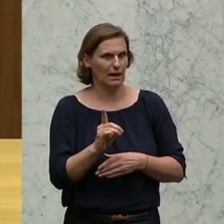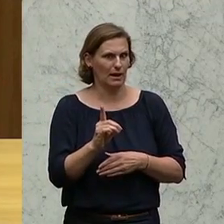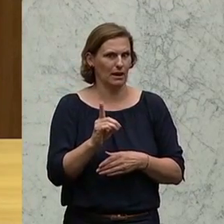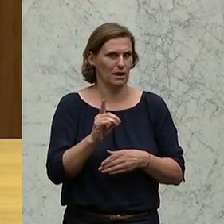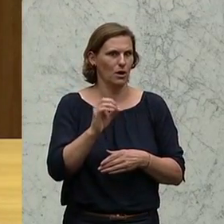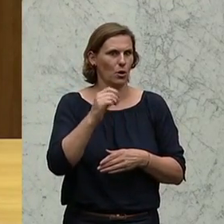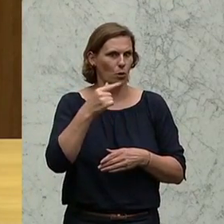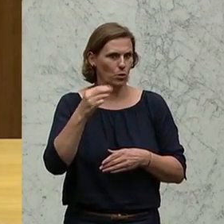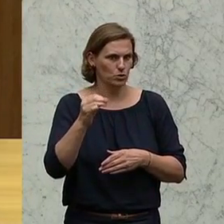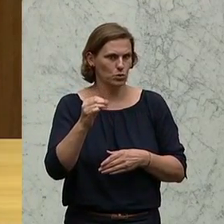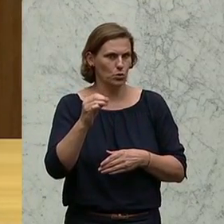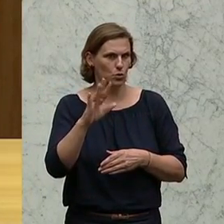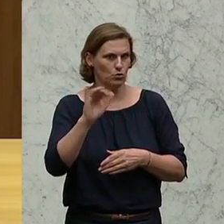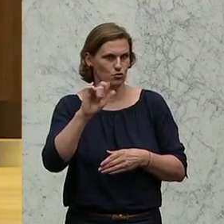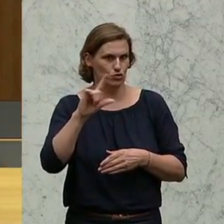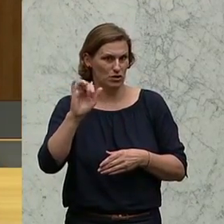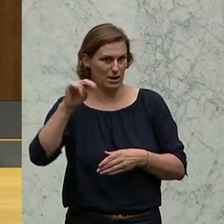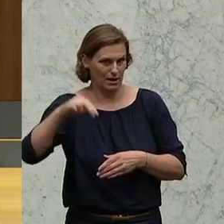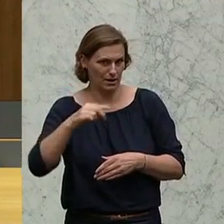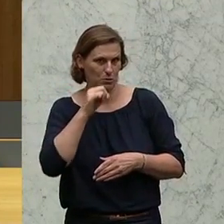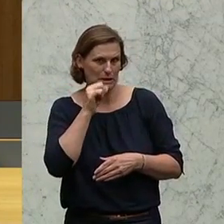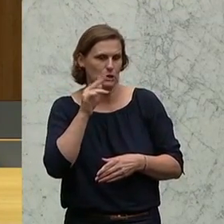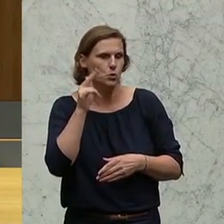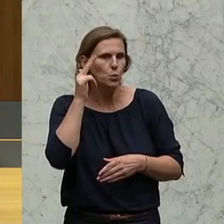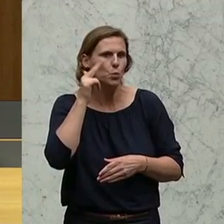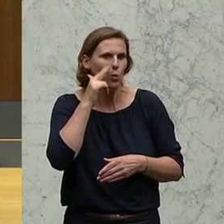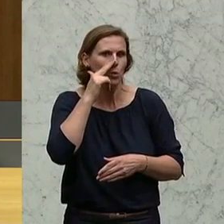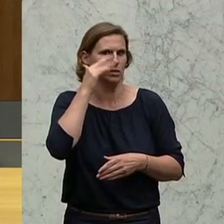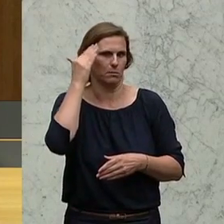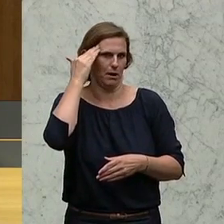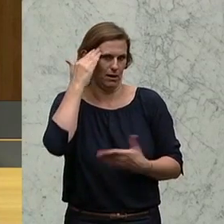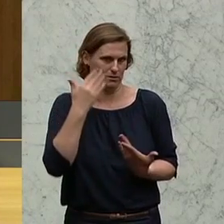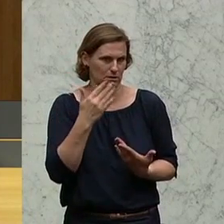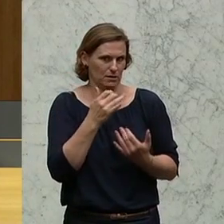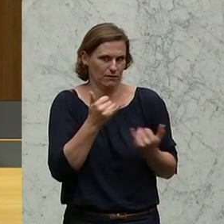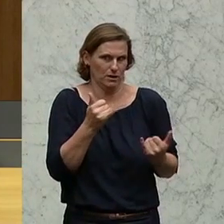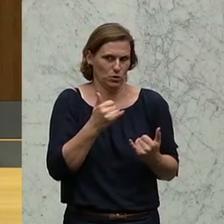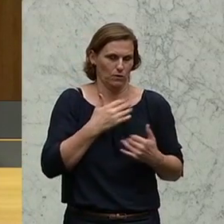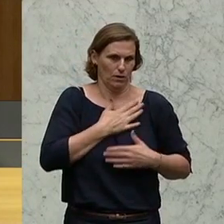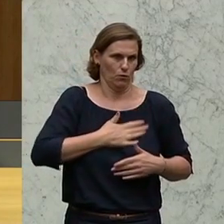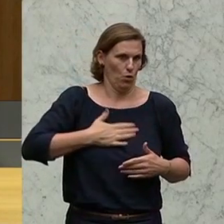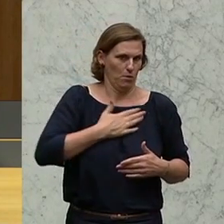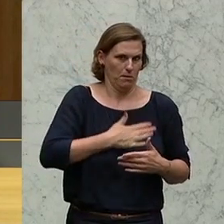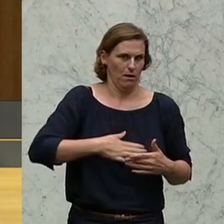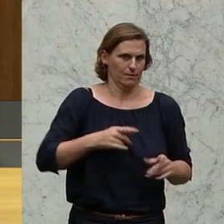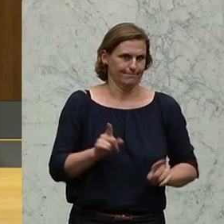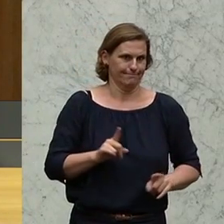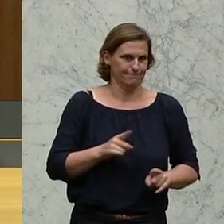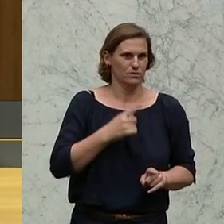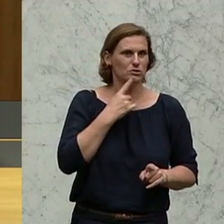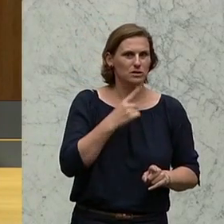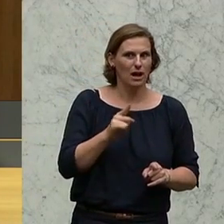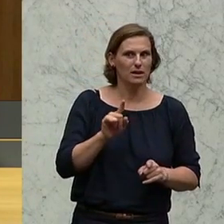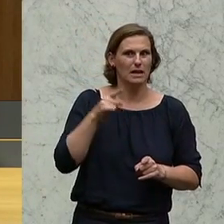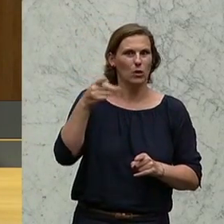damit Sie uns einmal richtig verstehen, der ist ja Ihnen ja nicht ganz unbekannt. Also so unmenschlich, wie Sie tun und so fürchterlich, wie Sie tun, ist das nicht zu sagen,